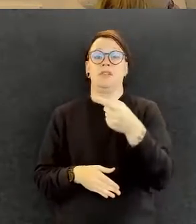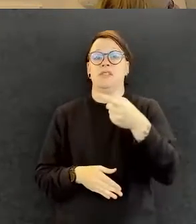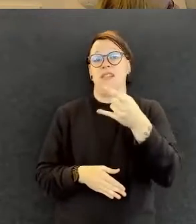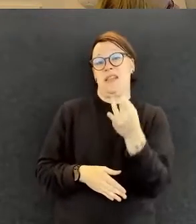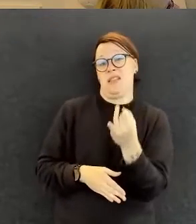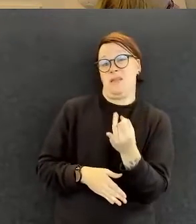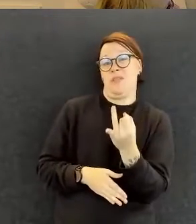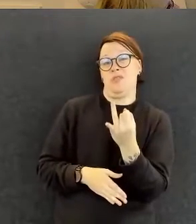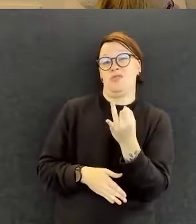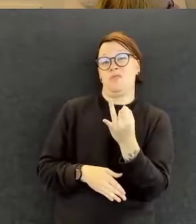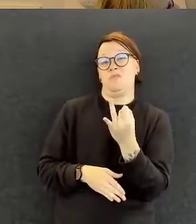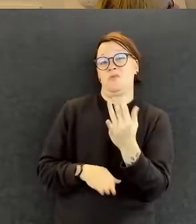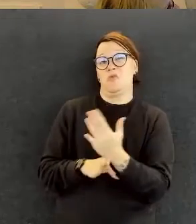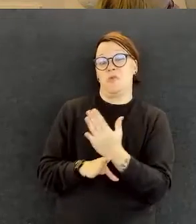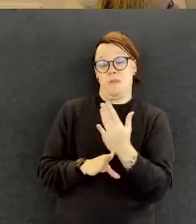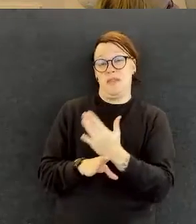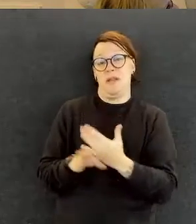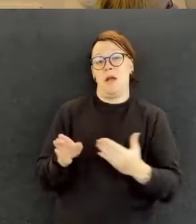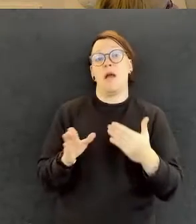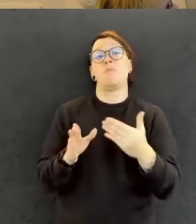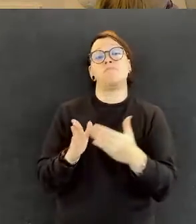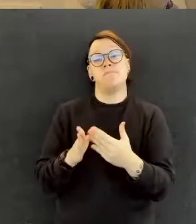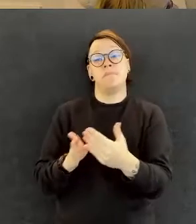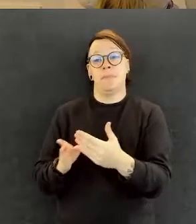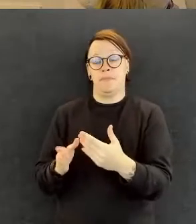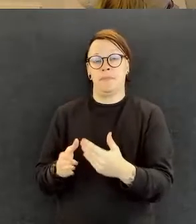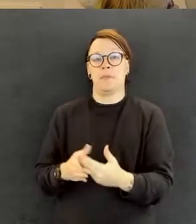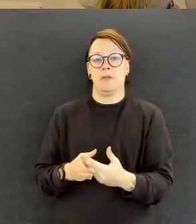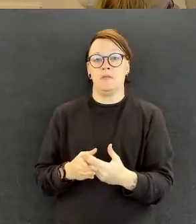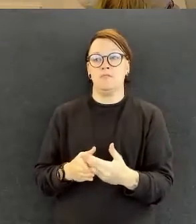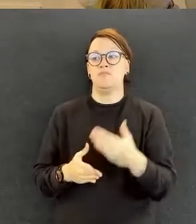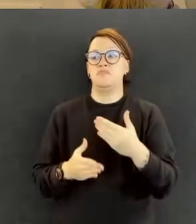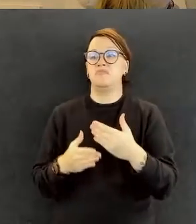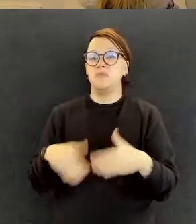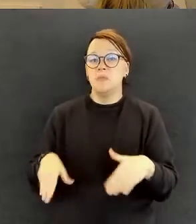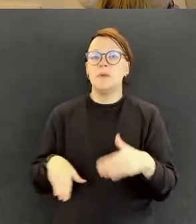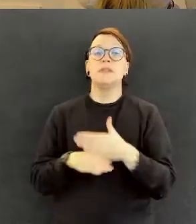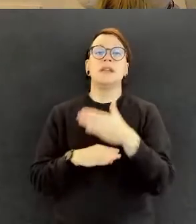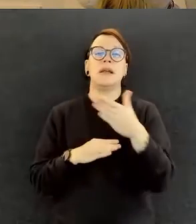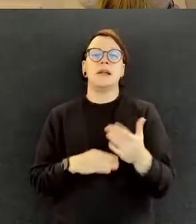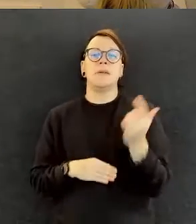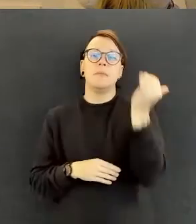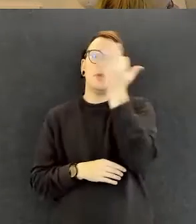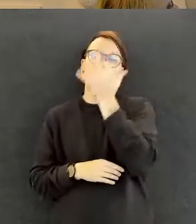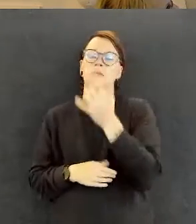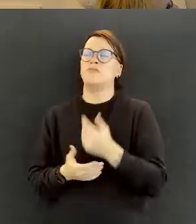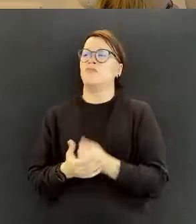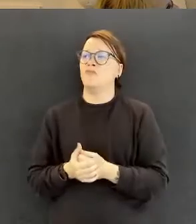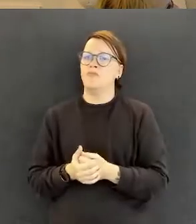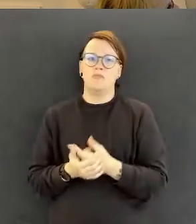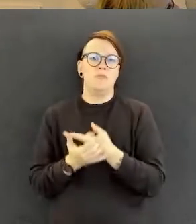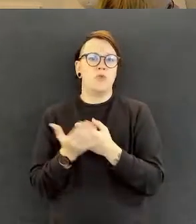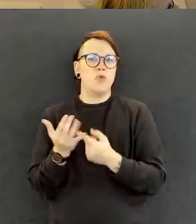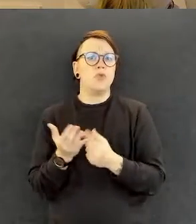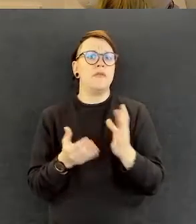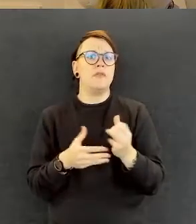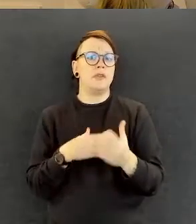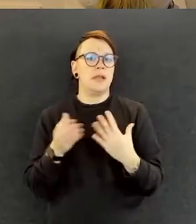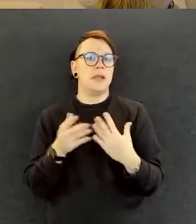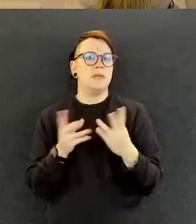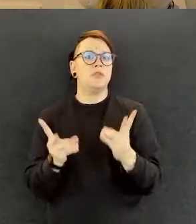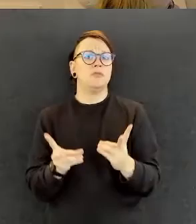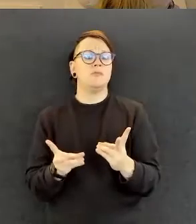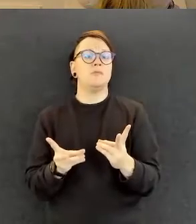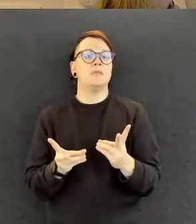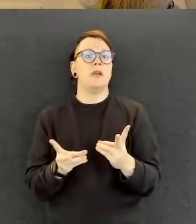suurin piirtein niille huitteille. Ja sitten taas alkoi tuntumaan, että jotakin muutakin voisi tehdä ja silloin vaihdoin vähän